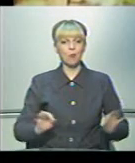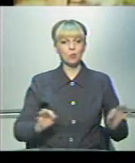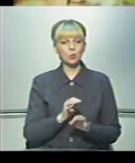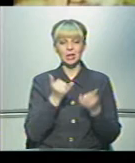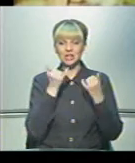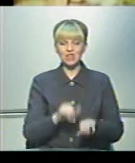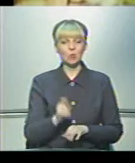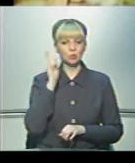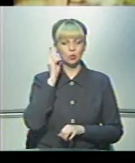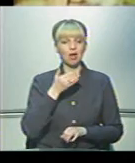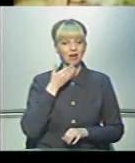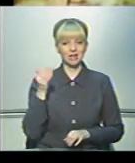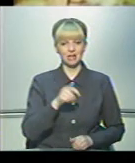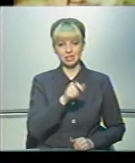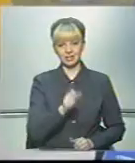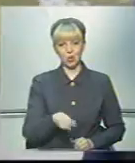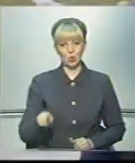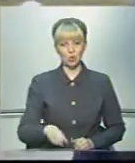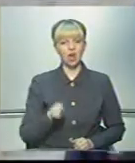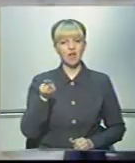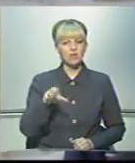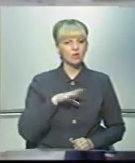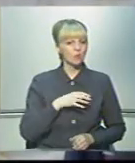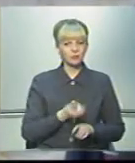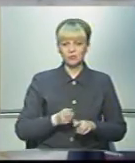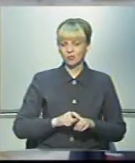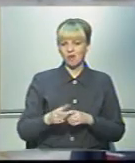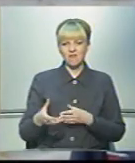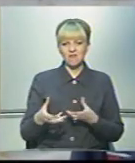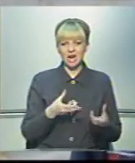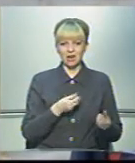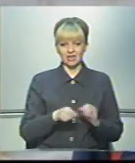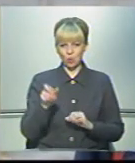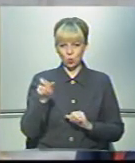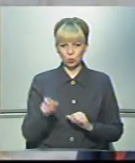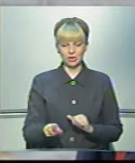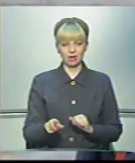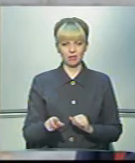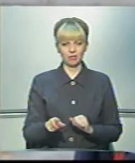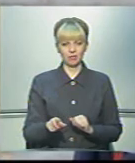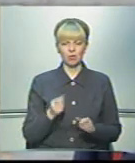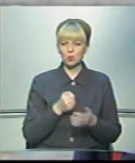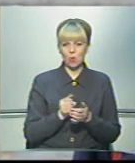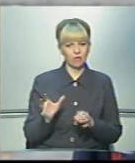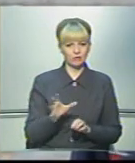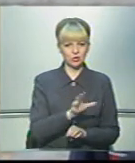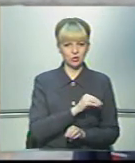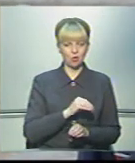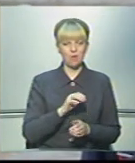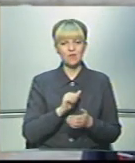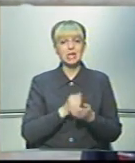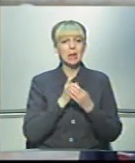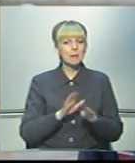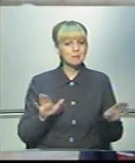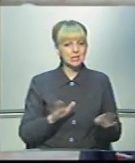дивувалися тодішні радянські люди. Він був досить вразливою людиною до всього. Від